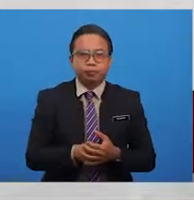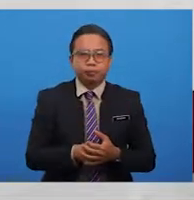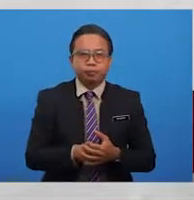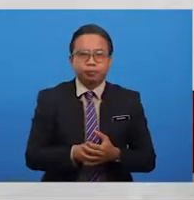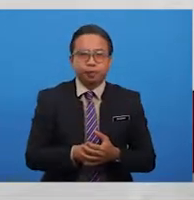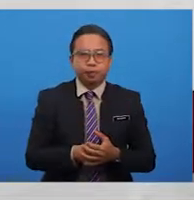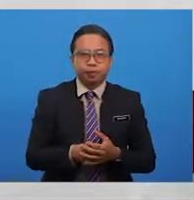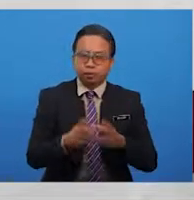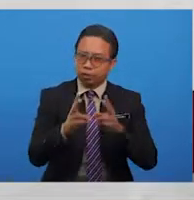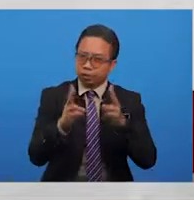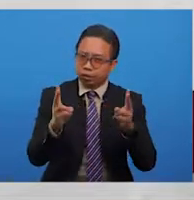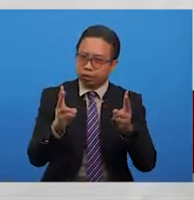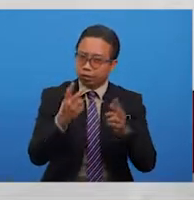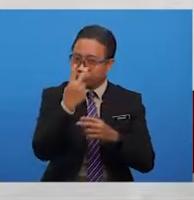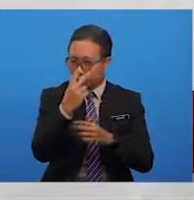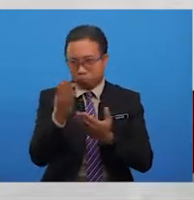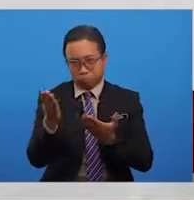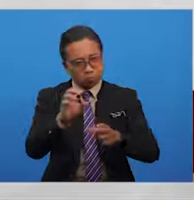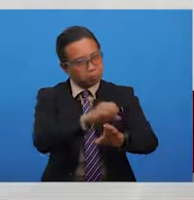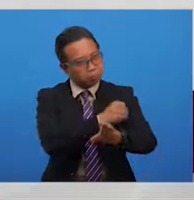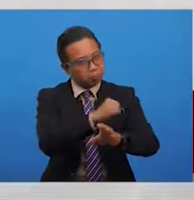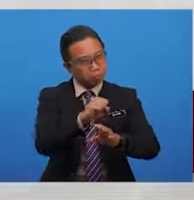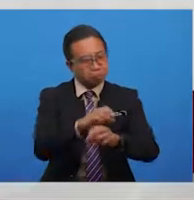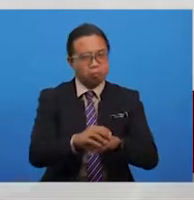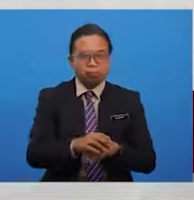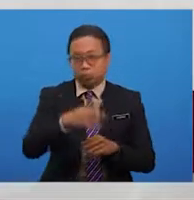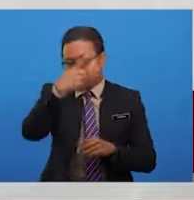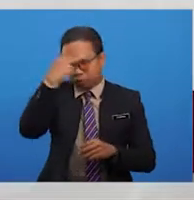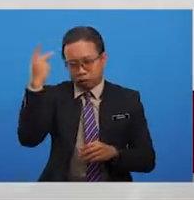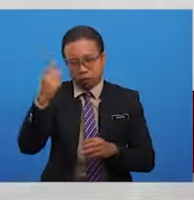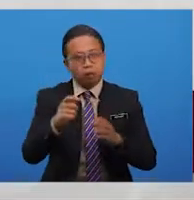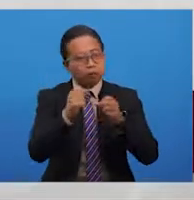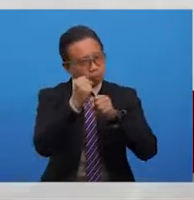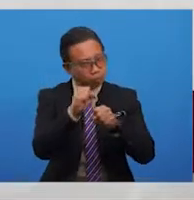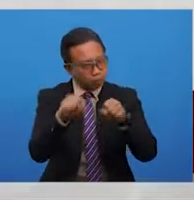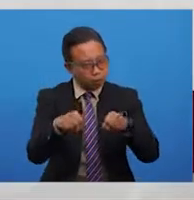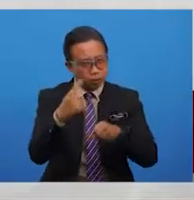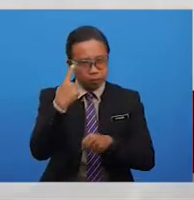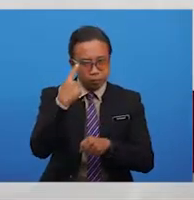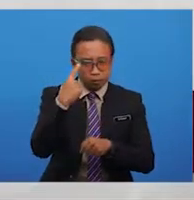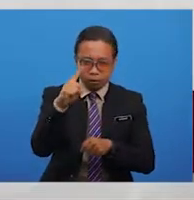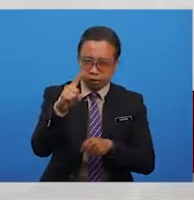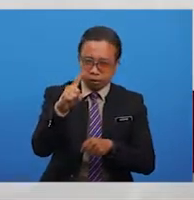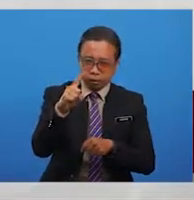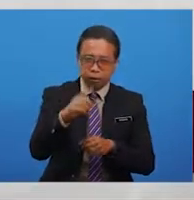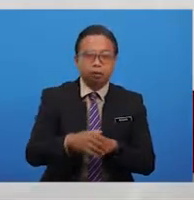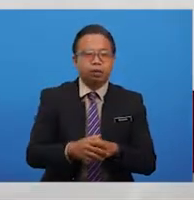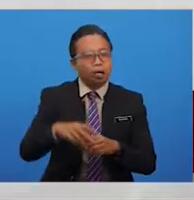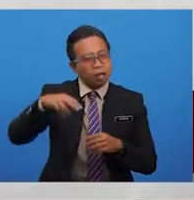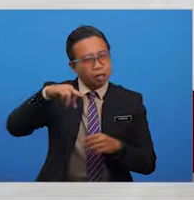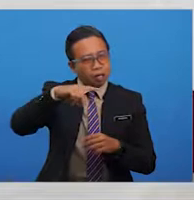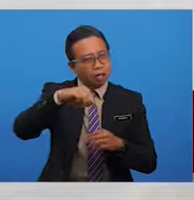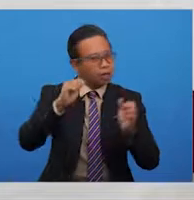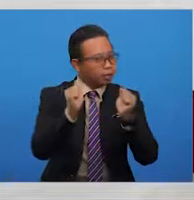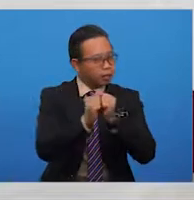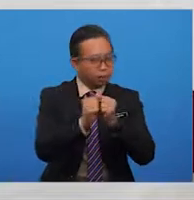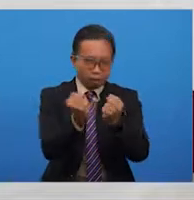mengudupkan putih dendam kerana membenarkan sepasang mata untuk berlari dengan